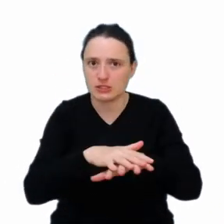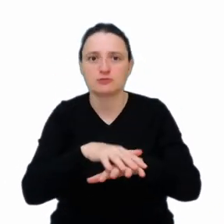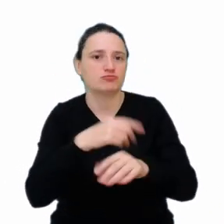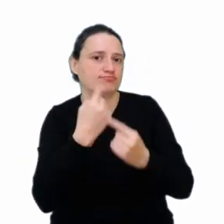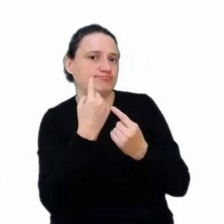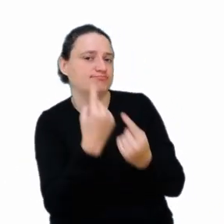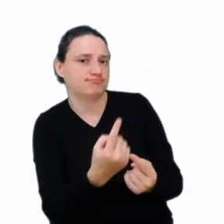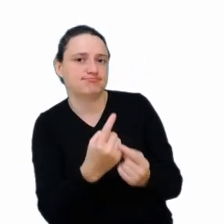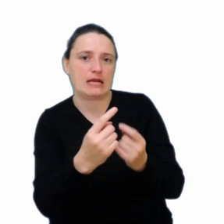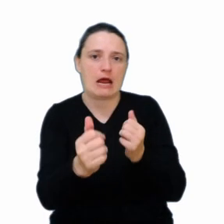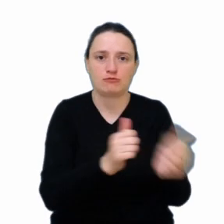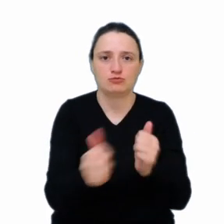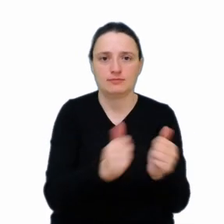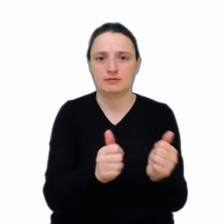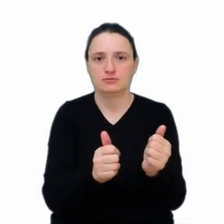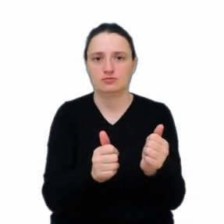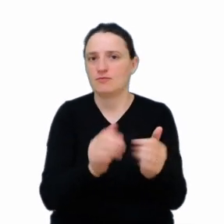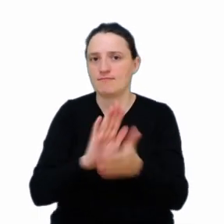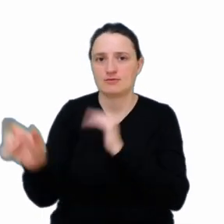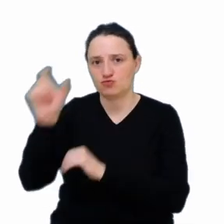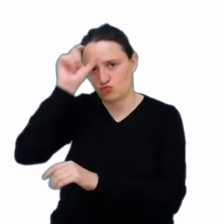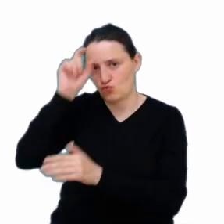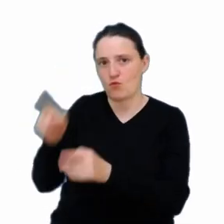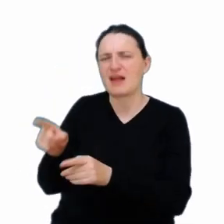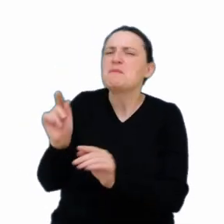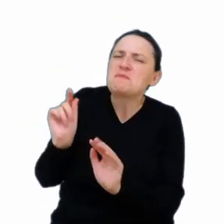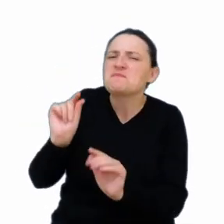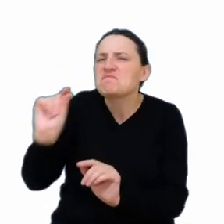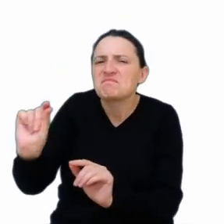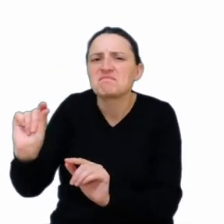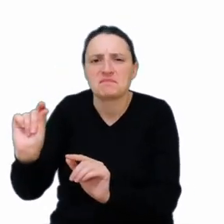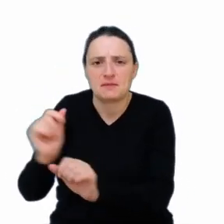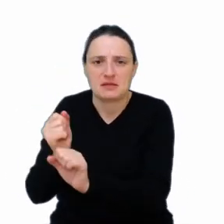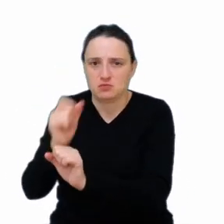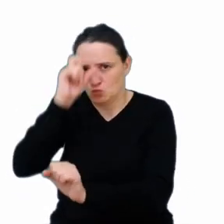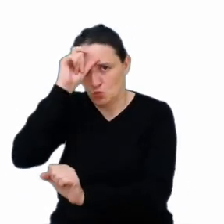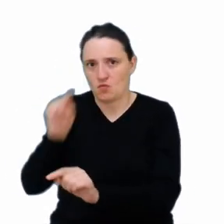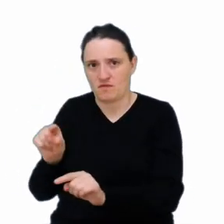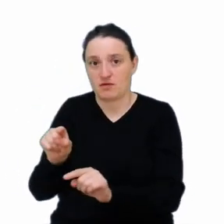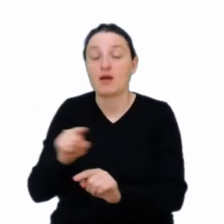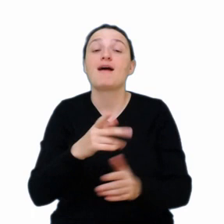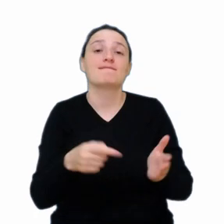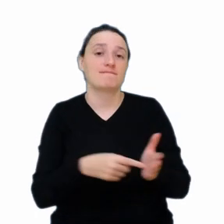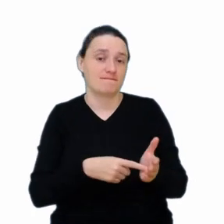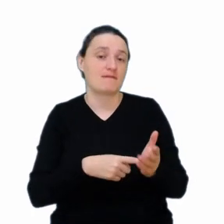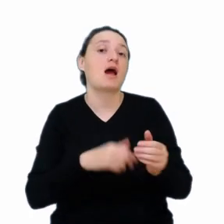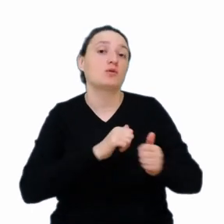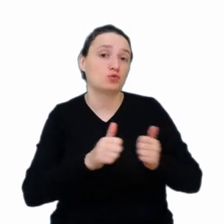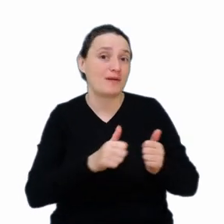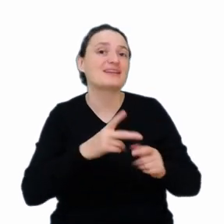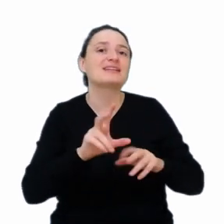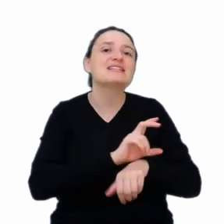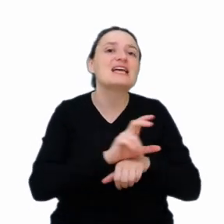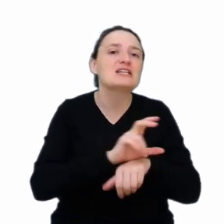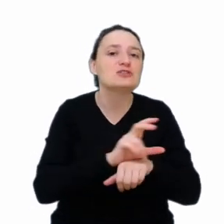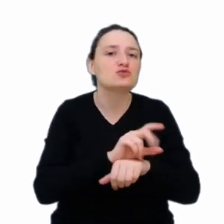pracowała samodzielnie, bez udziału człowieka albo z minimalną ingerencją człowieka. Czyli można powiedzieć, że automatyka jest takim technicznym ramieniem